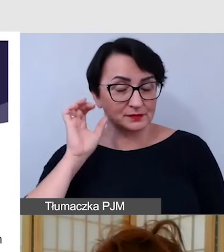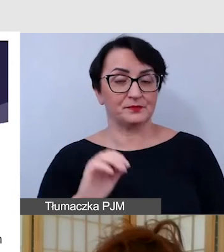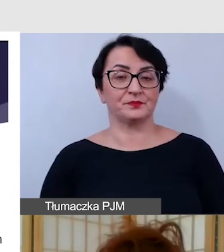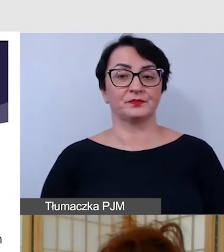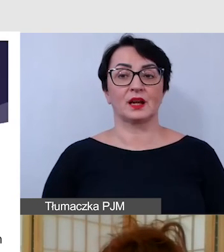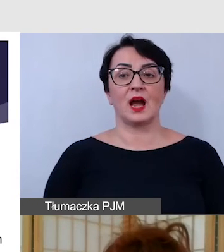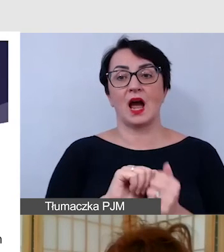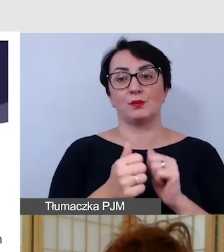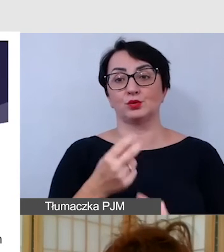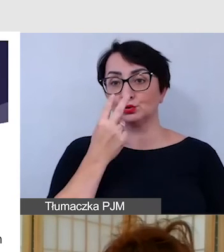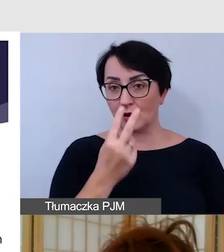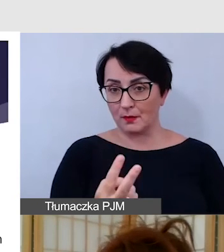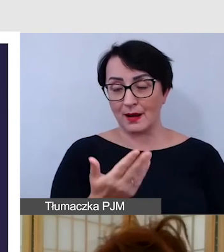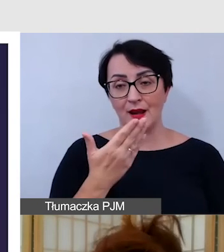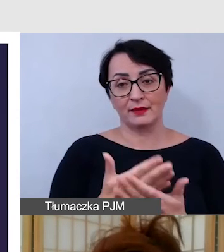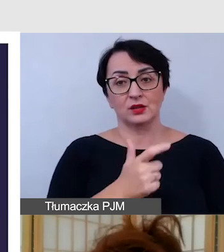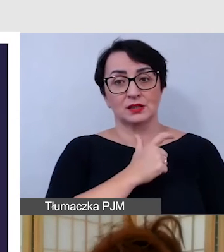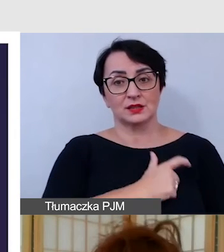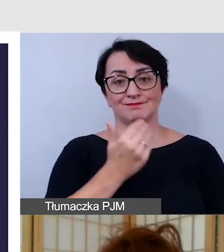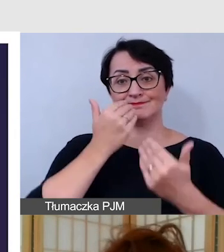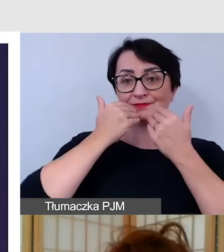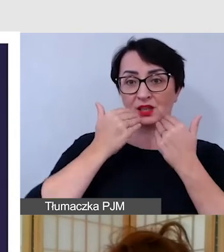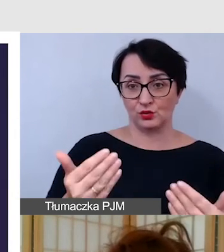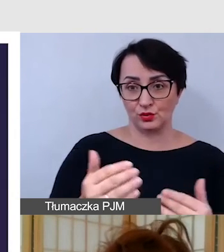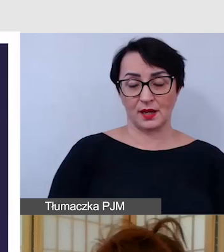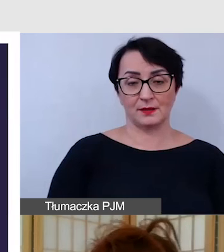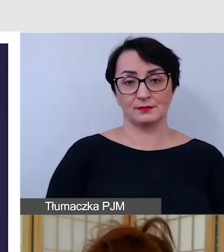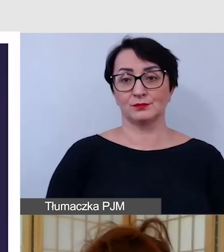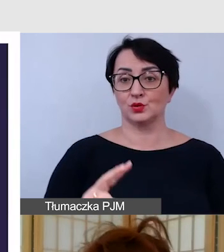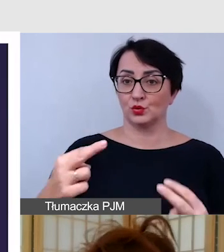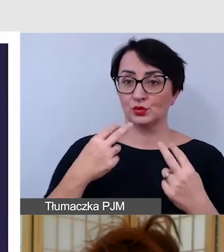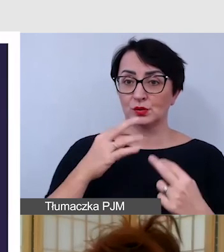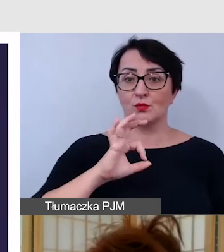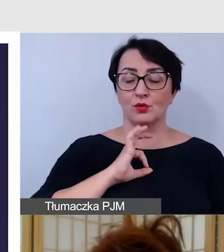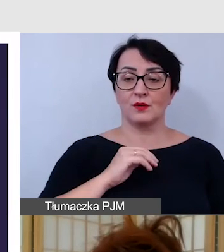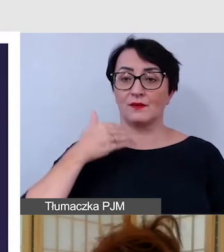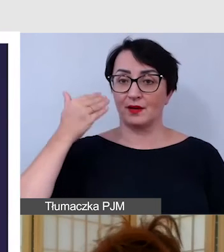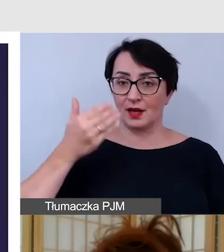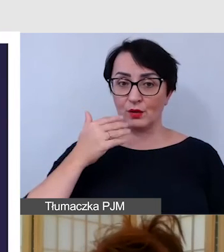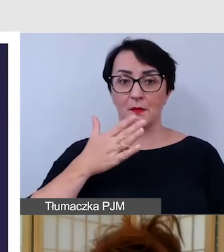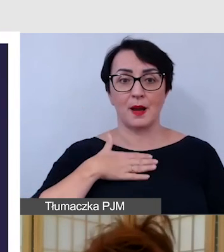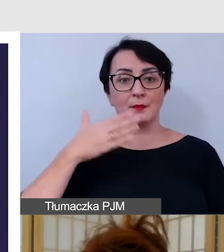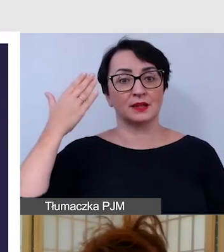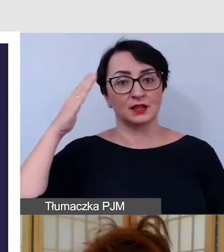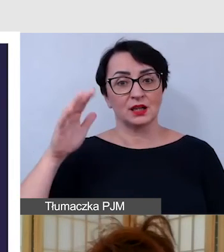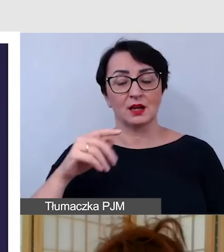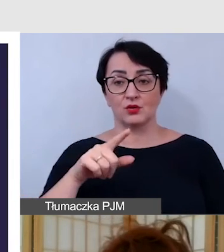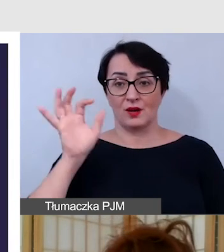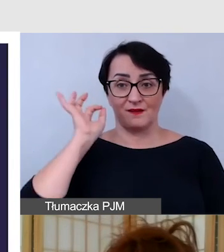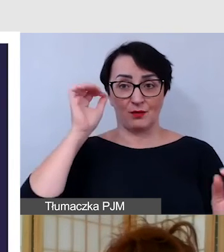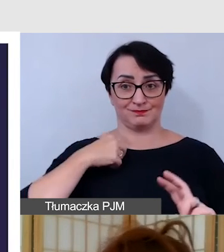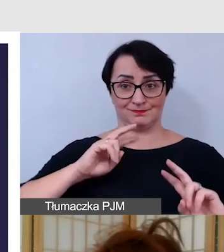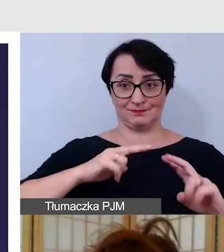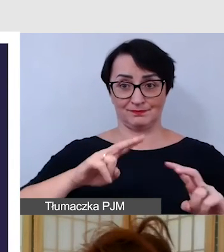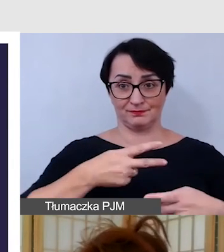zobaczyć dlatego bardzo serdecznie Państwu dziękuję za udział w moim wykładzie i mam nadzieję że te informacje które przekazałam